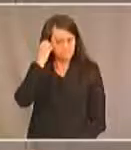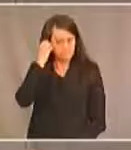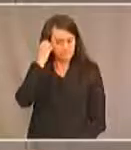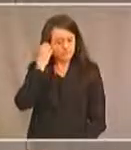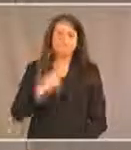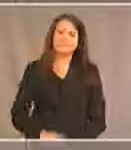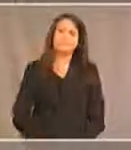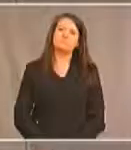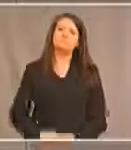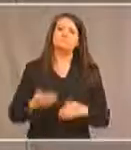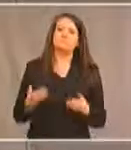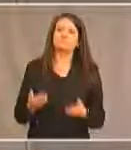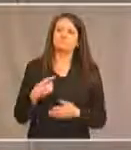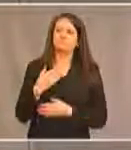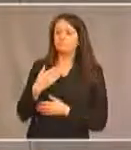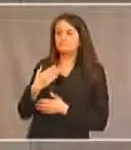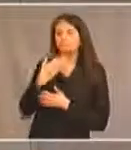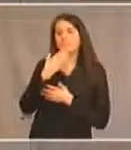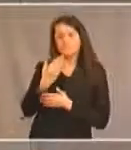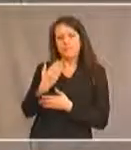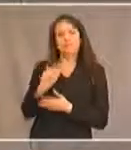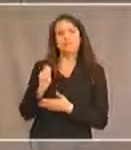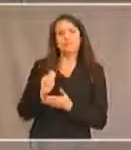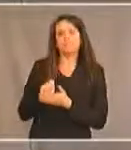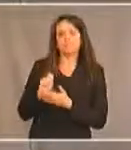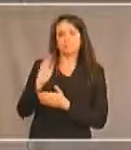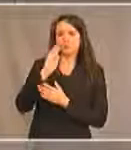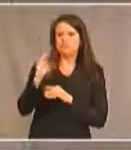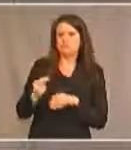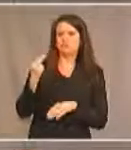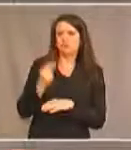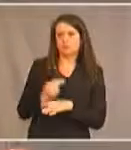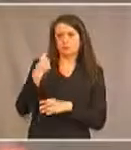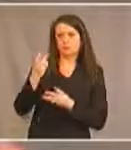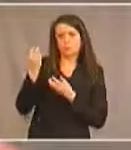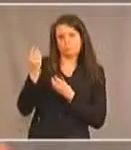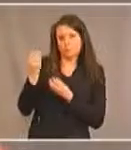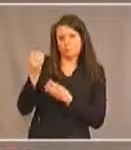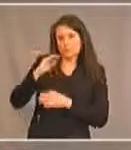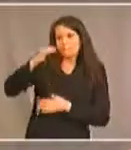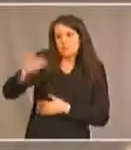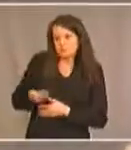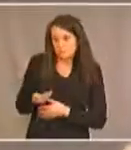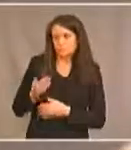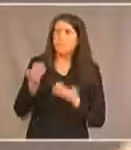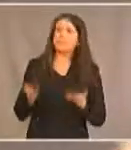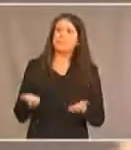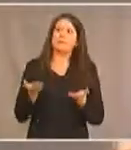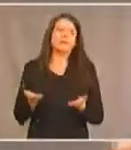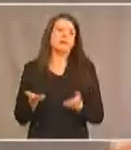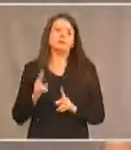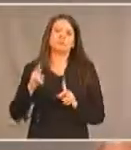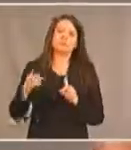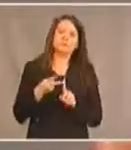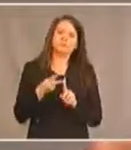Alors, je remercie le Bureau du chef national pour ce message de bienvenue et je vais maintenant passer au